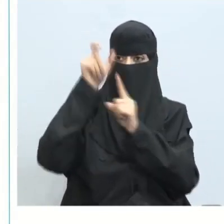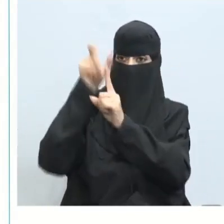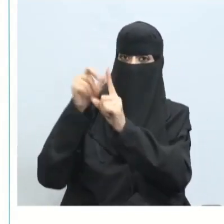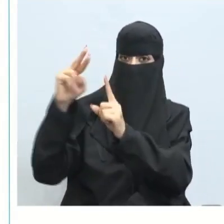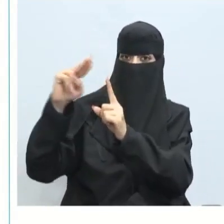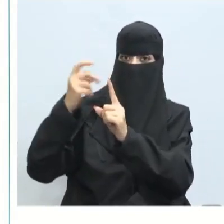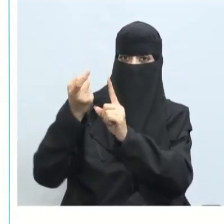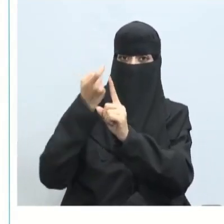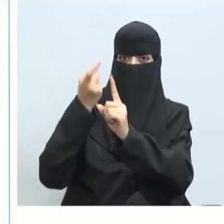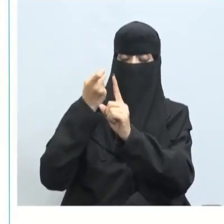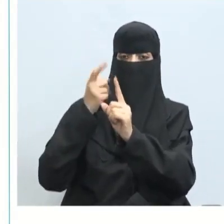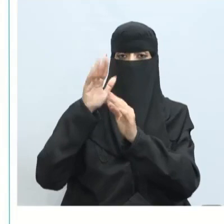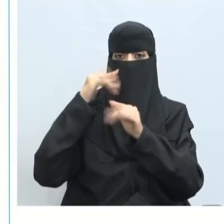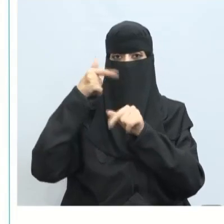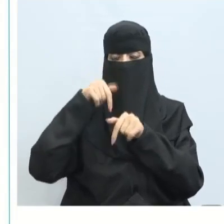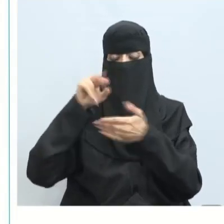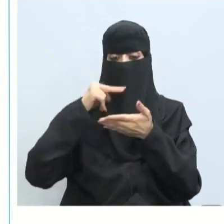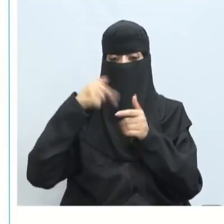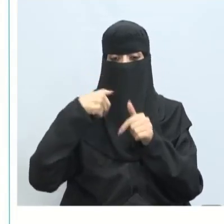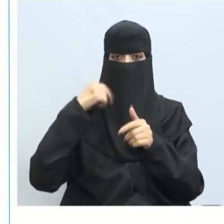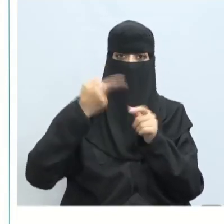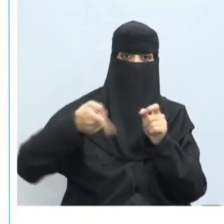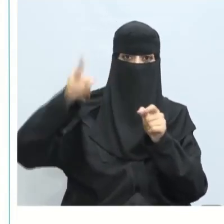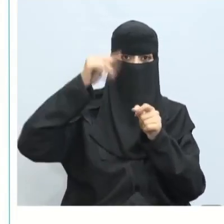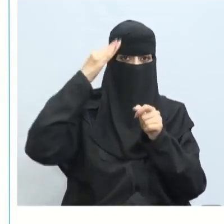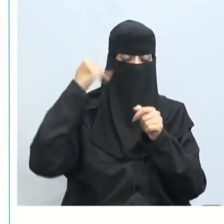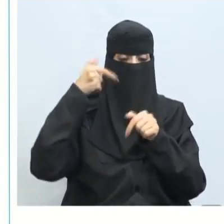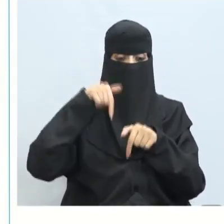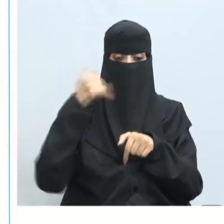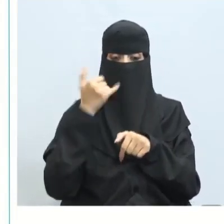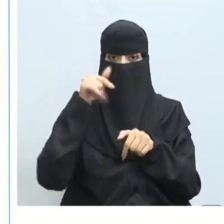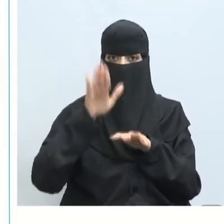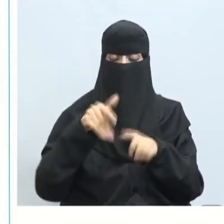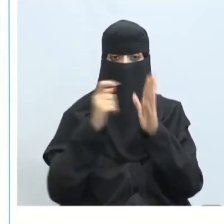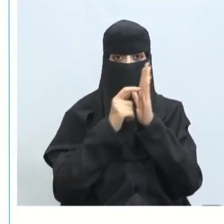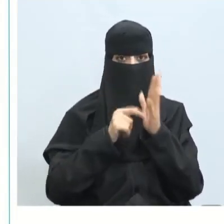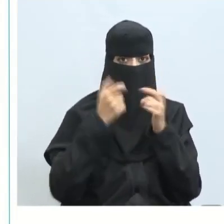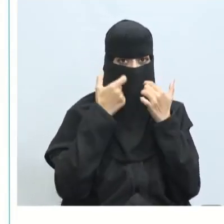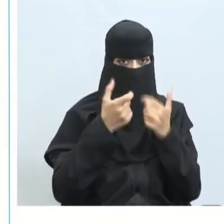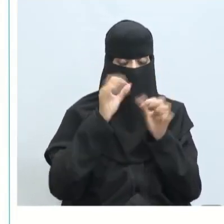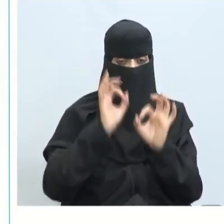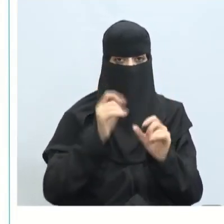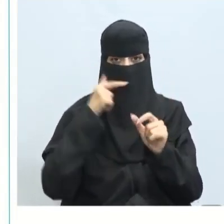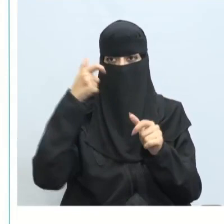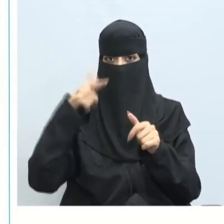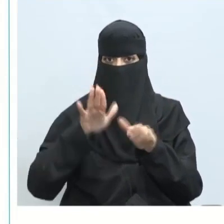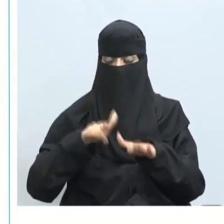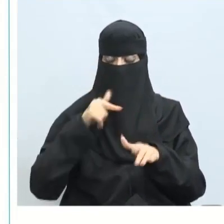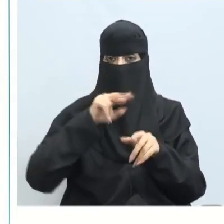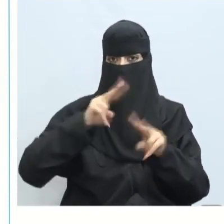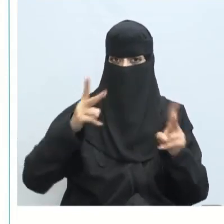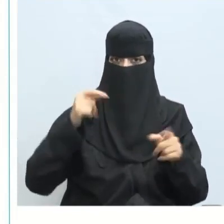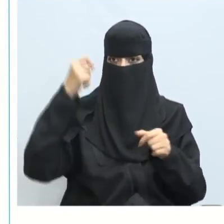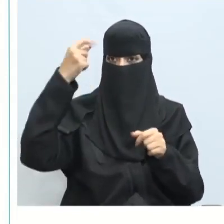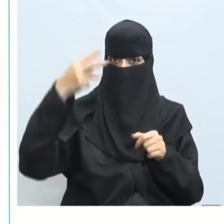وأيضا التغذية الراجعة ذكرنا مهم جدا أن كل عنصر نراعي فيه عدة بنود من أهمها بالتأكيد